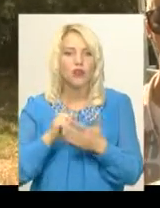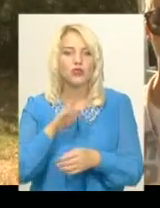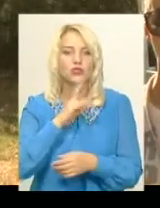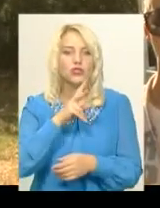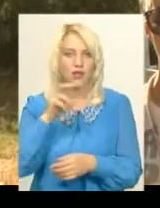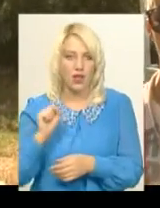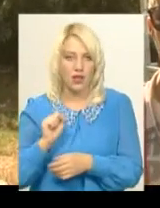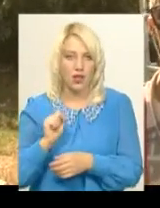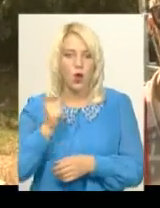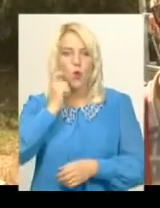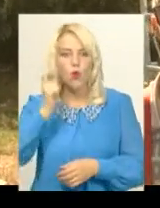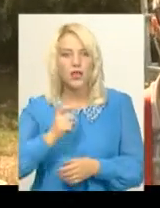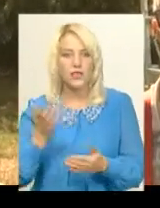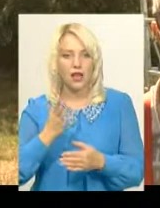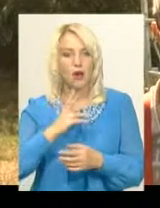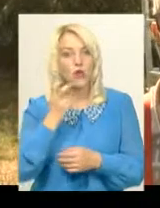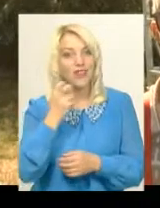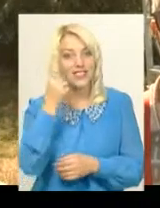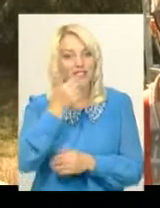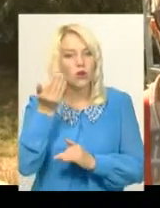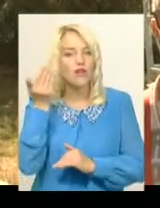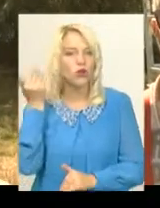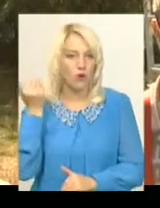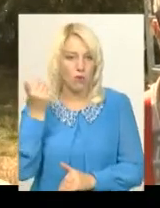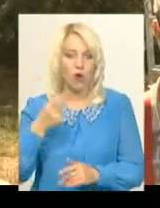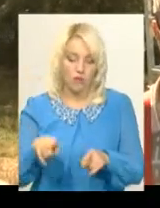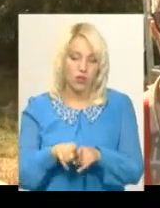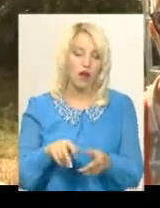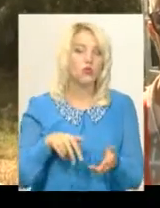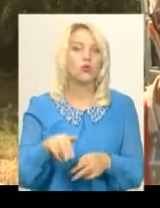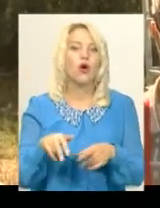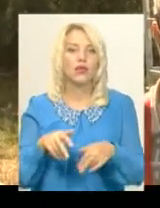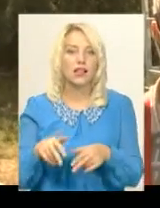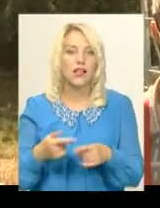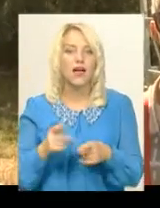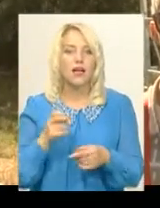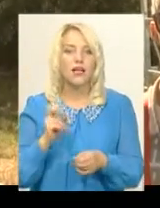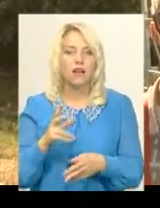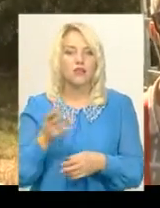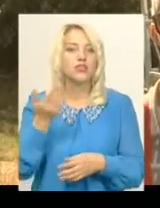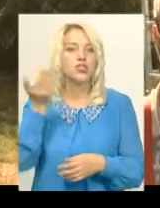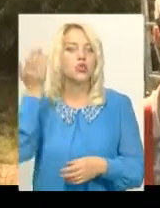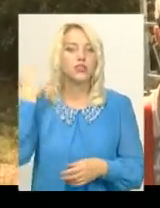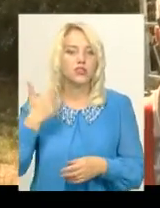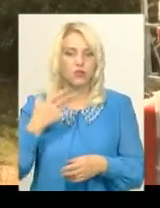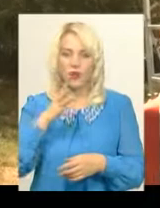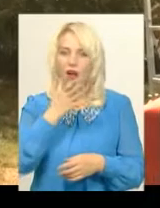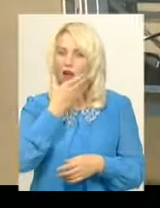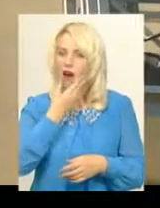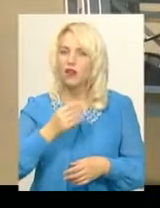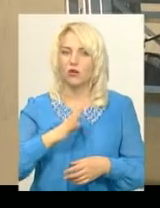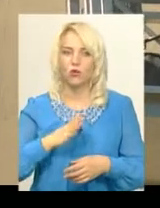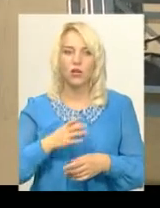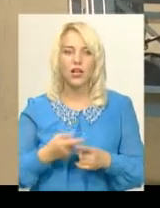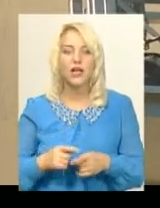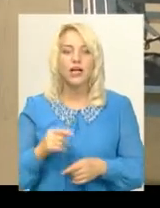українська, яка була 200 років тому, буквально ходила отак от, то навіть ще тоді вона могла б глядати красивою, стильною.